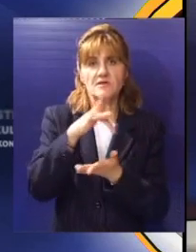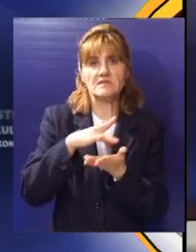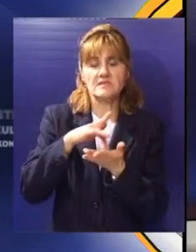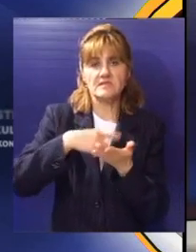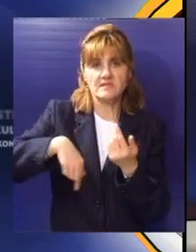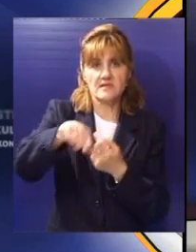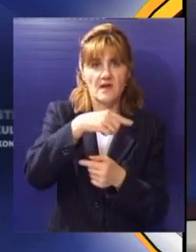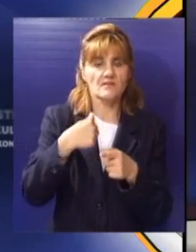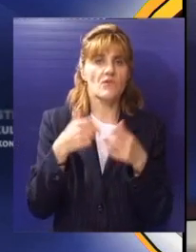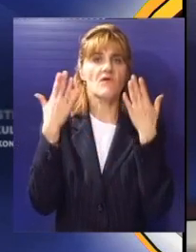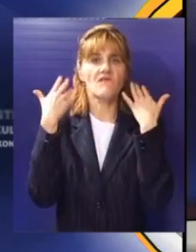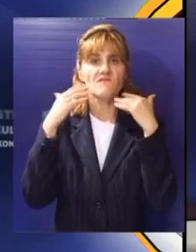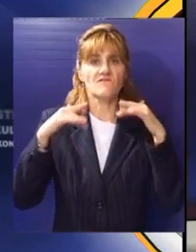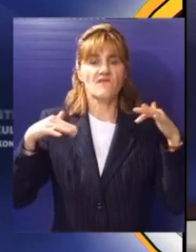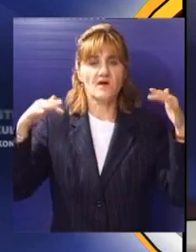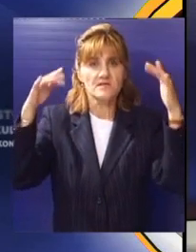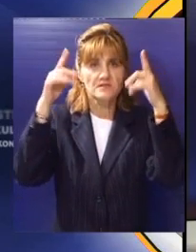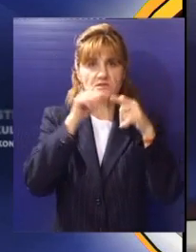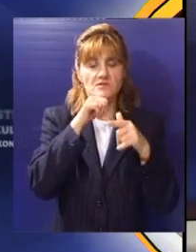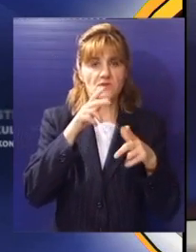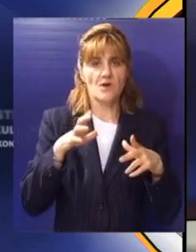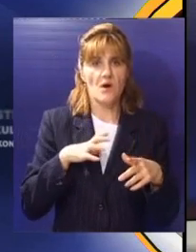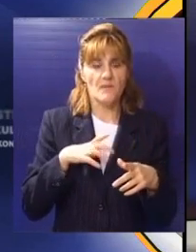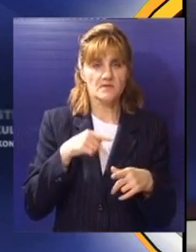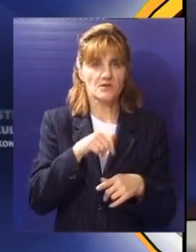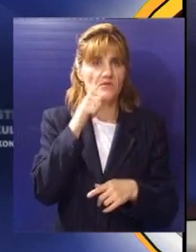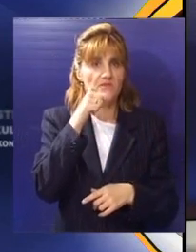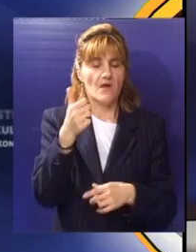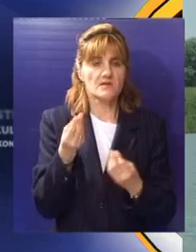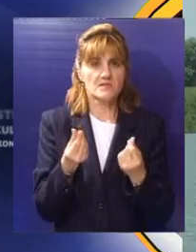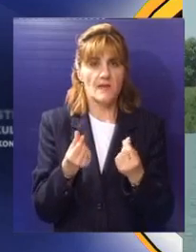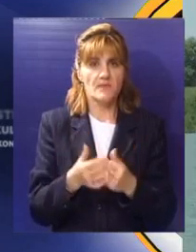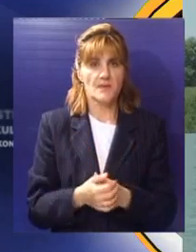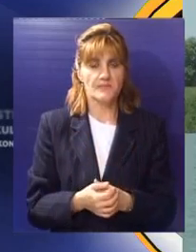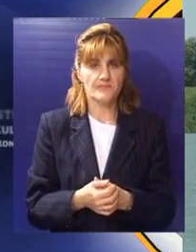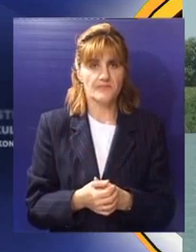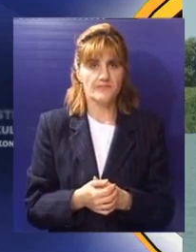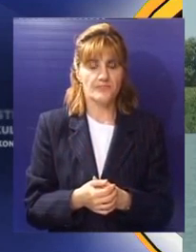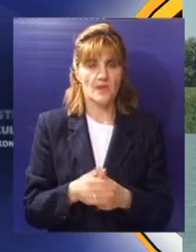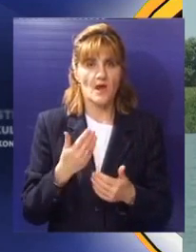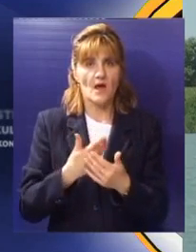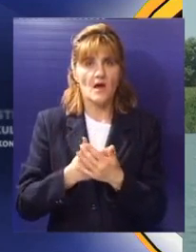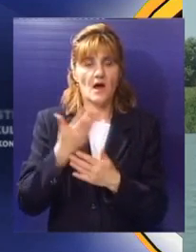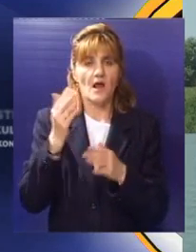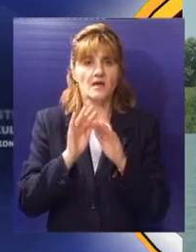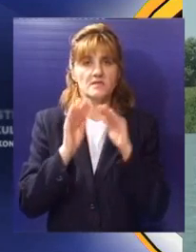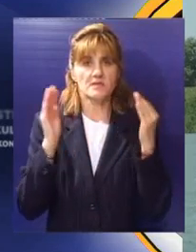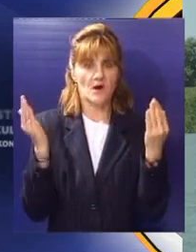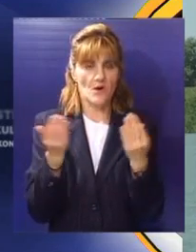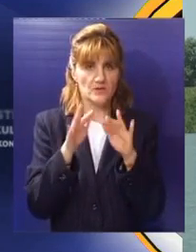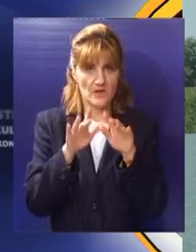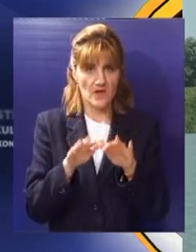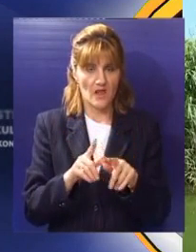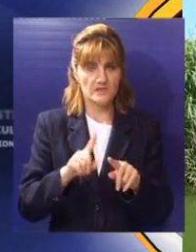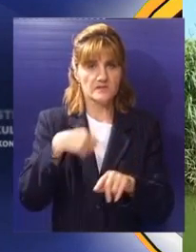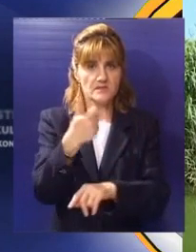Klimatske promene su u fokusu ovogodišnjeg obeležavanja Dana Zemlje. Gradsko odeljenje za zaštitu životne sredine